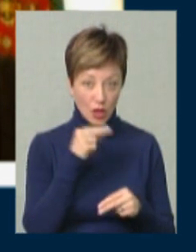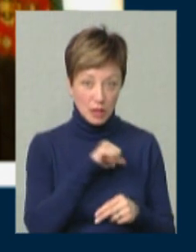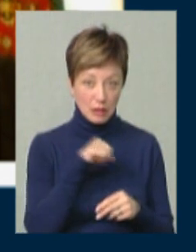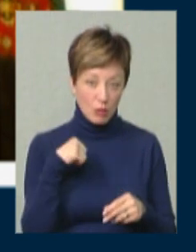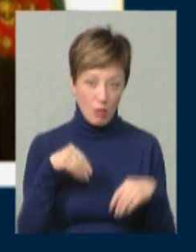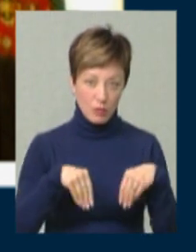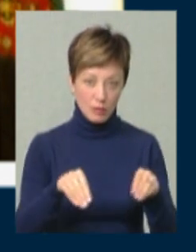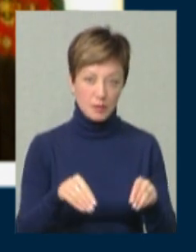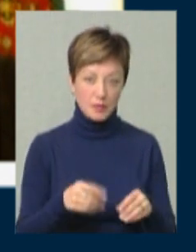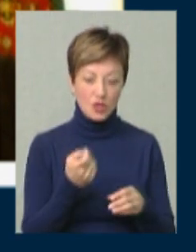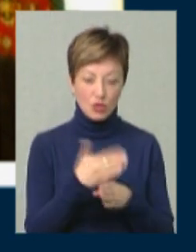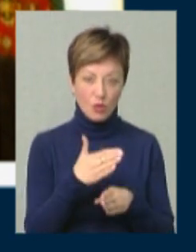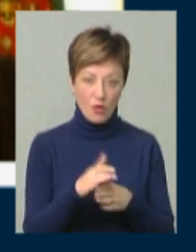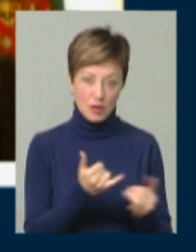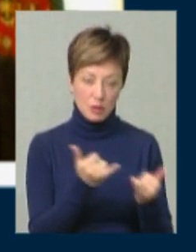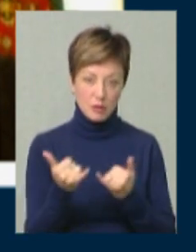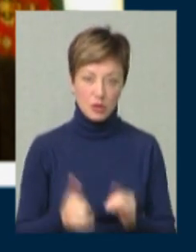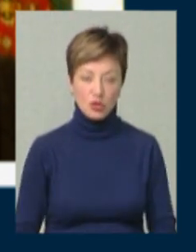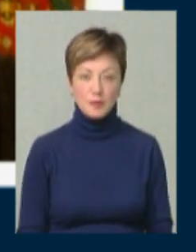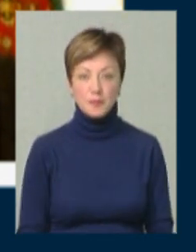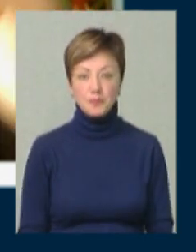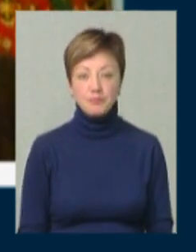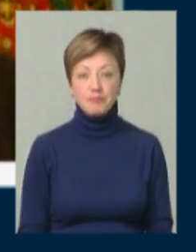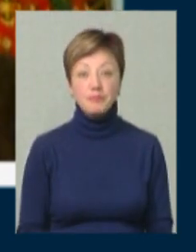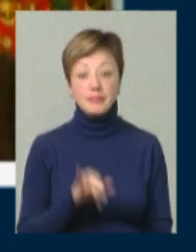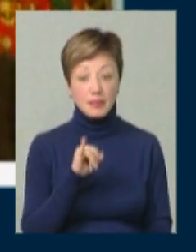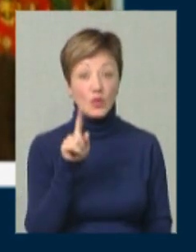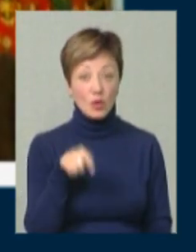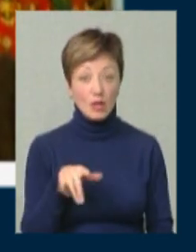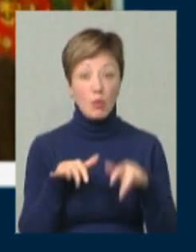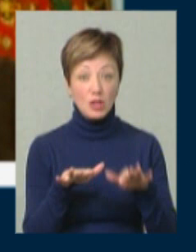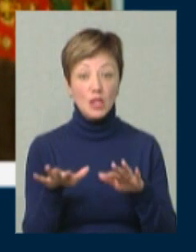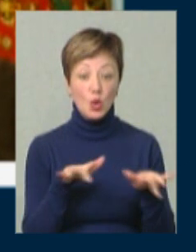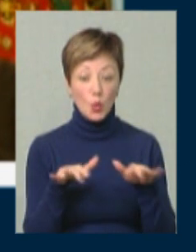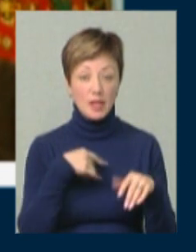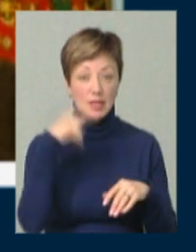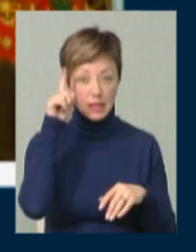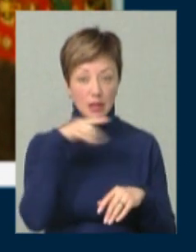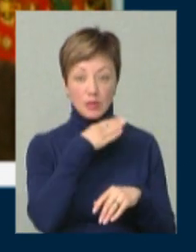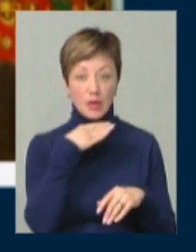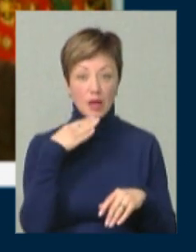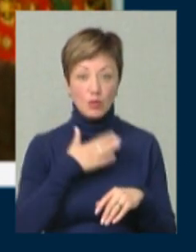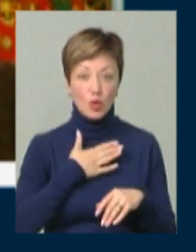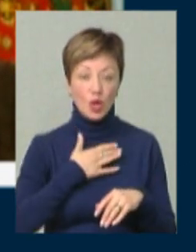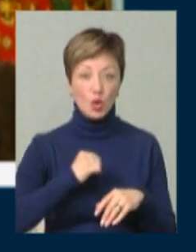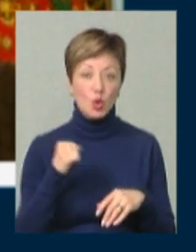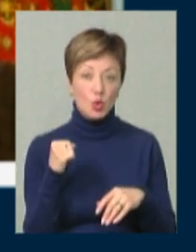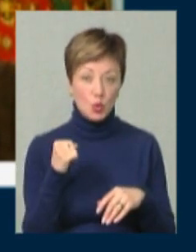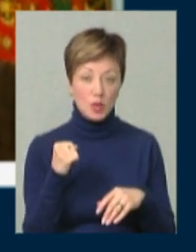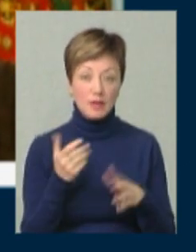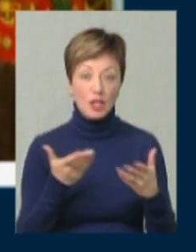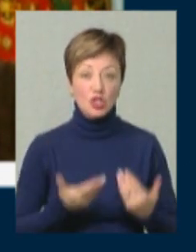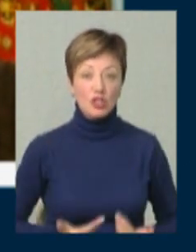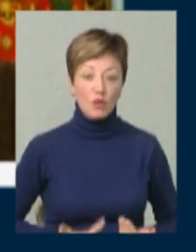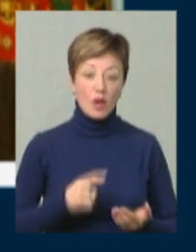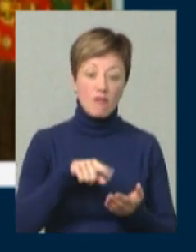самому, хоча б частково, це забезпечити. І тоді процес рухається. Я знаю, багато моїх друзів, які